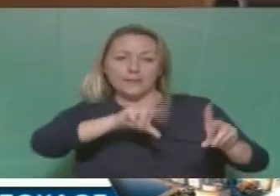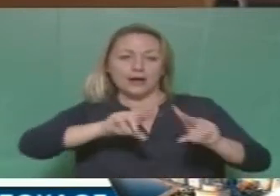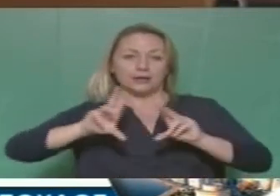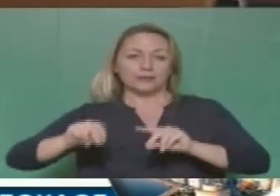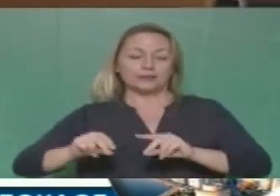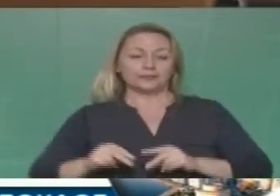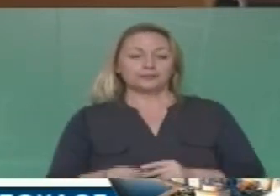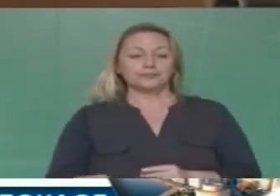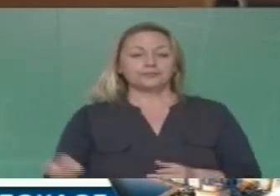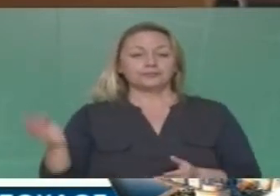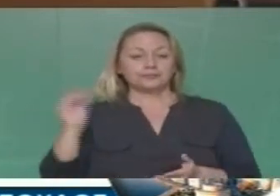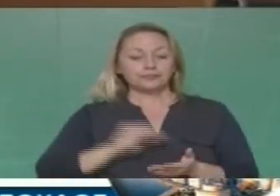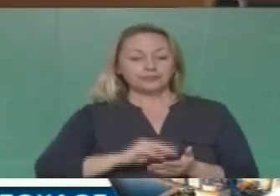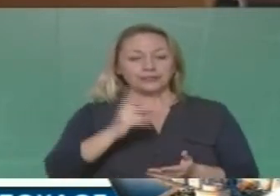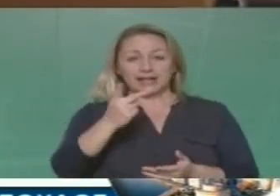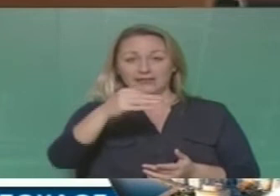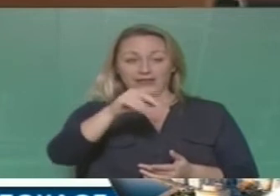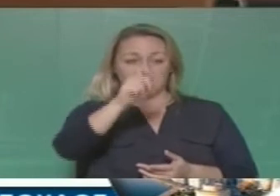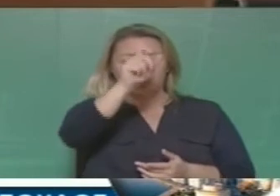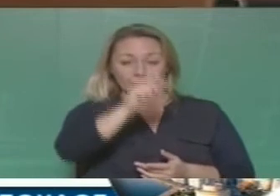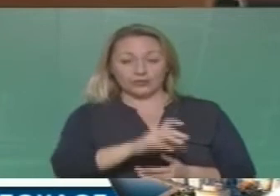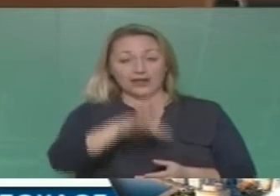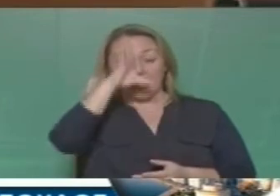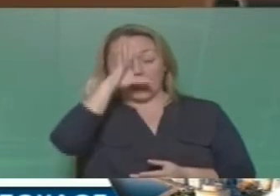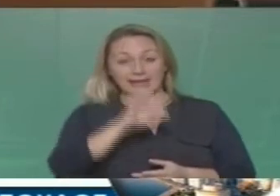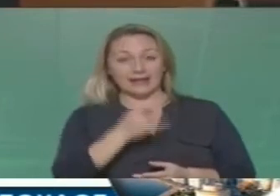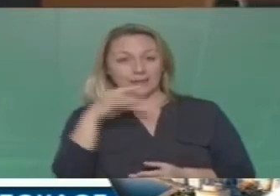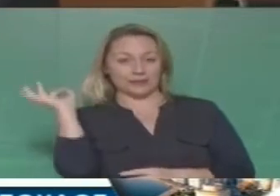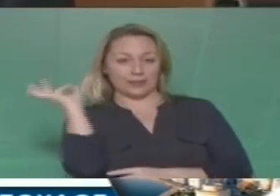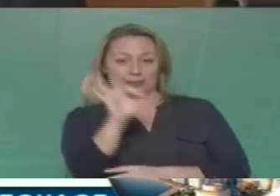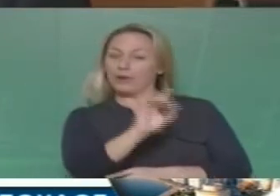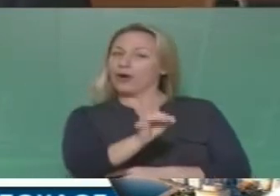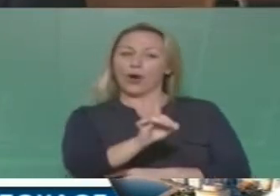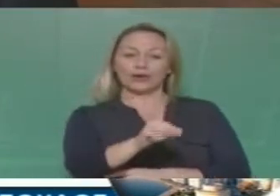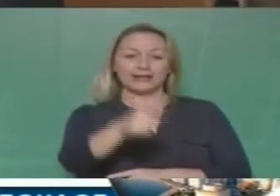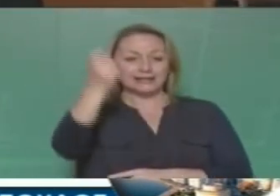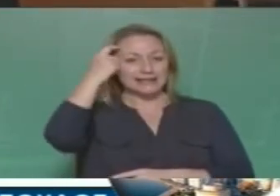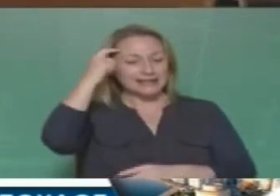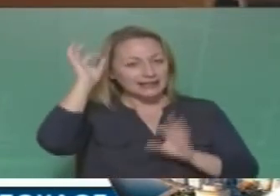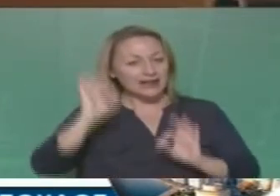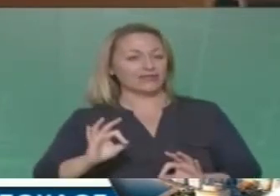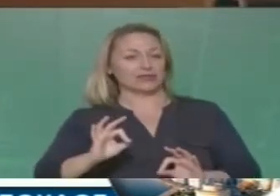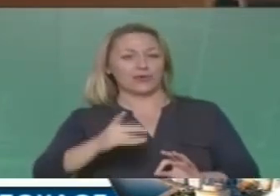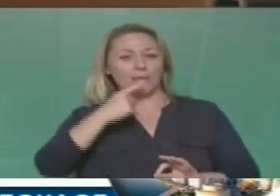Και κάτι ακόμα κύριε Καλφακάκη, και ειλικρινά, ειλικρινέστε, δεν απευθύνομαι σε εσάς, γιατί είστε σίγουροι να το καταλαβαίνετε και δεν έχετε αγωνιστεί.